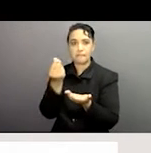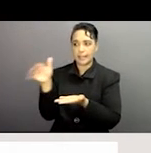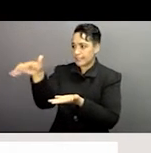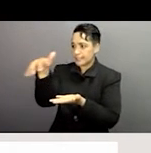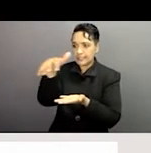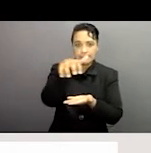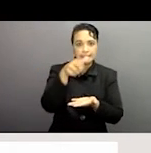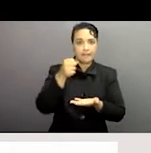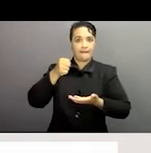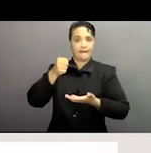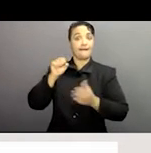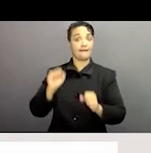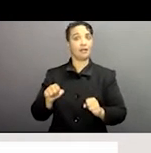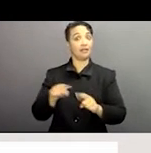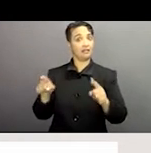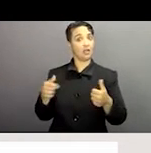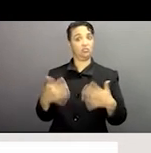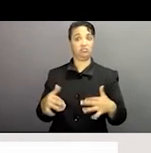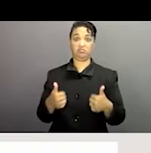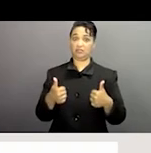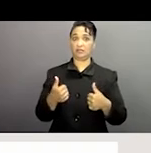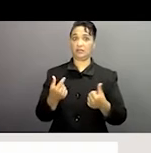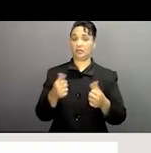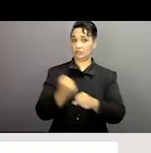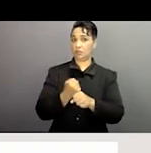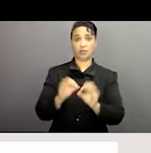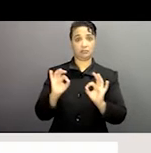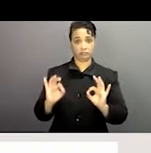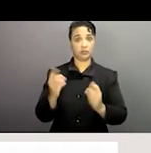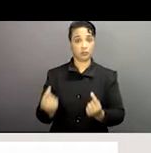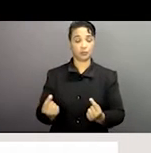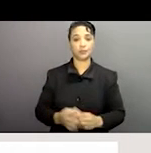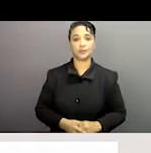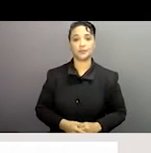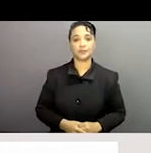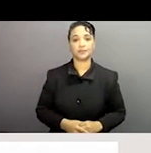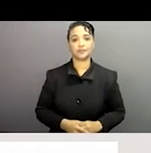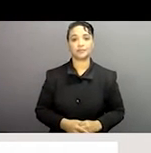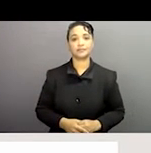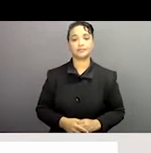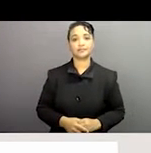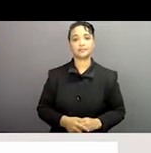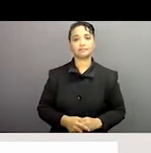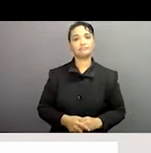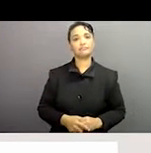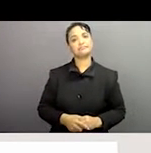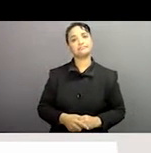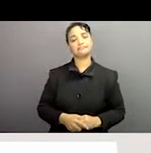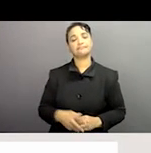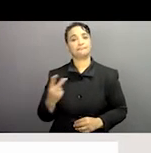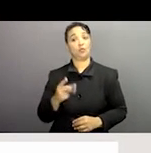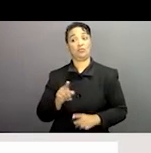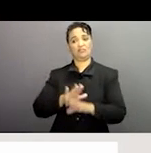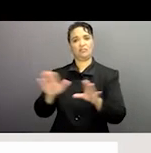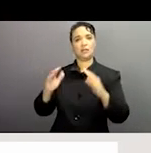créer ce type de financement. et ils ont fait un emploi très important et fondamental. De la même manière aussi,